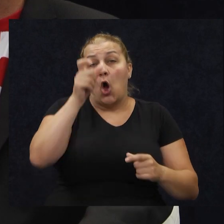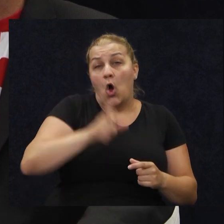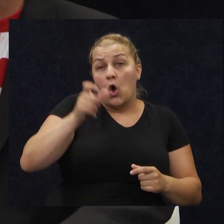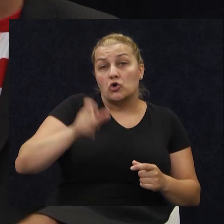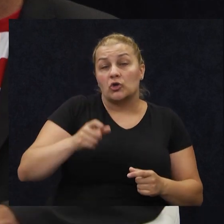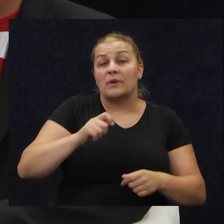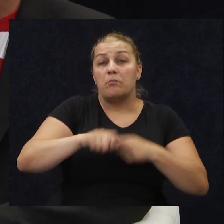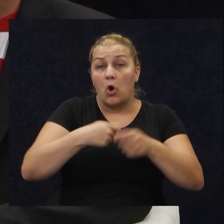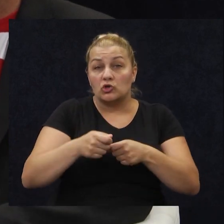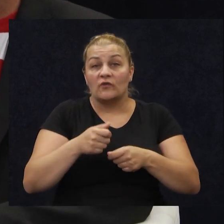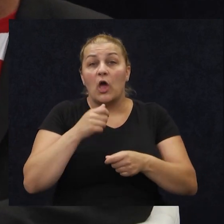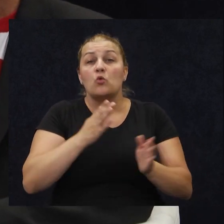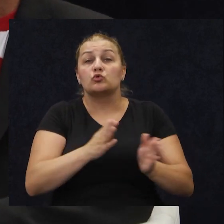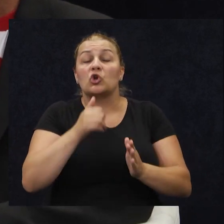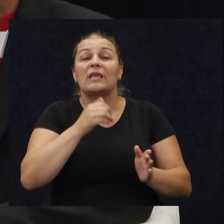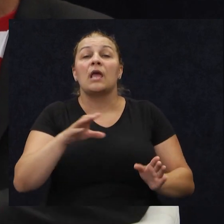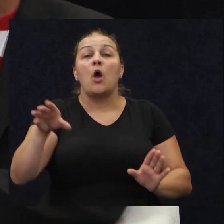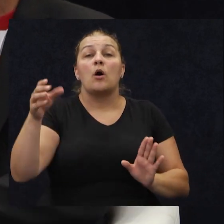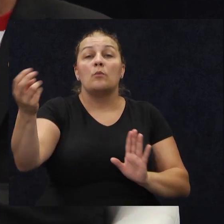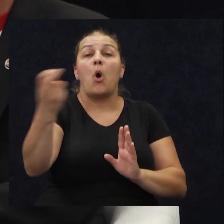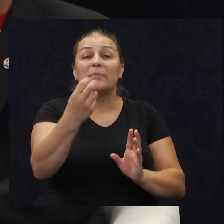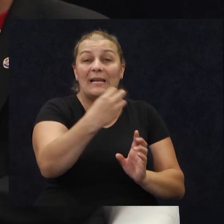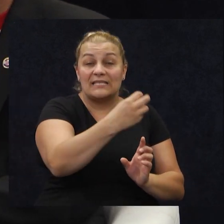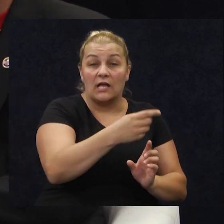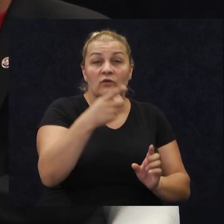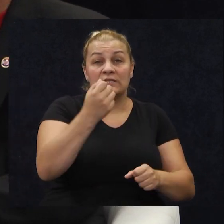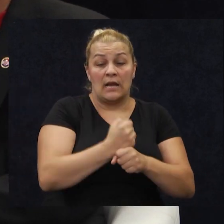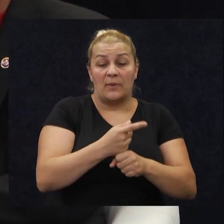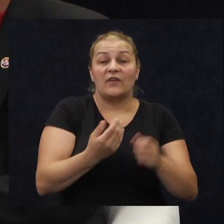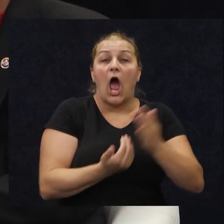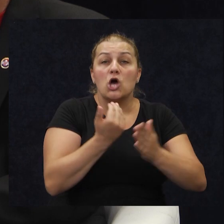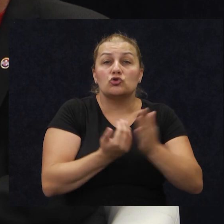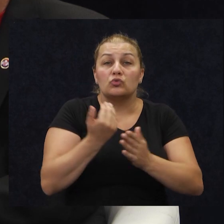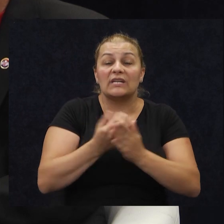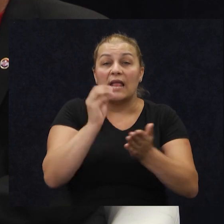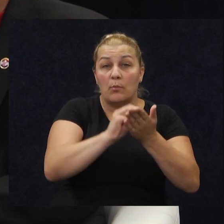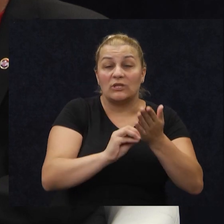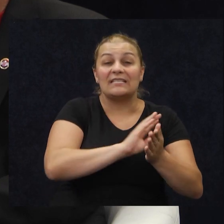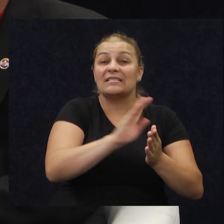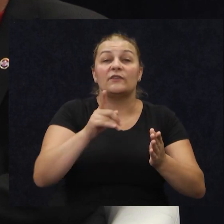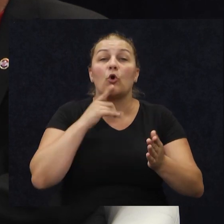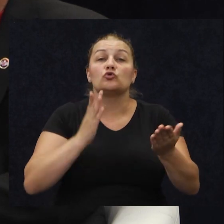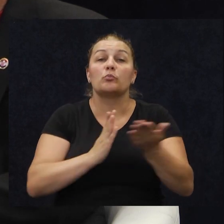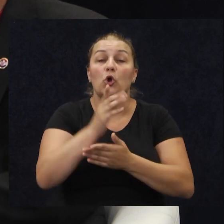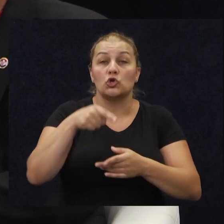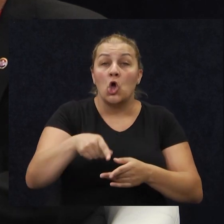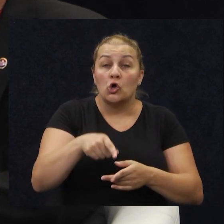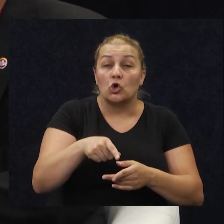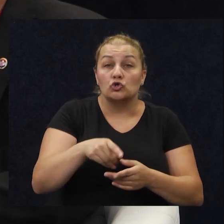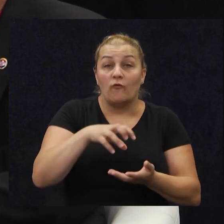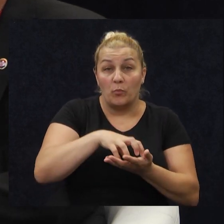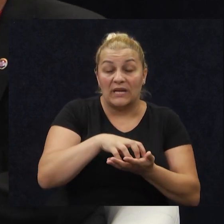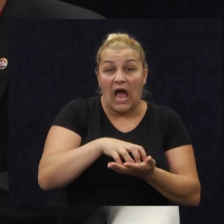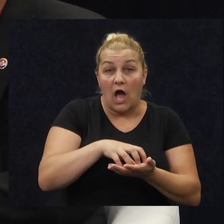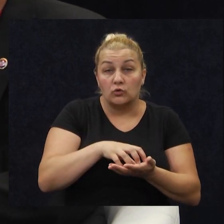poslove, ustroj i mobilizaciju. Radili se na ažuriranju podataka svih pripadnika koji su prošli koz brigadu, a puno ih je